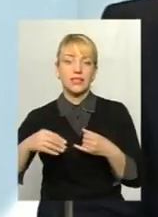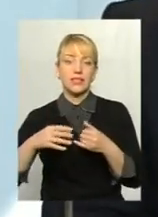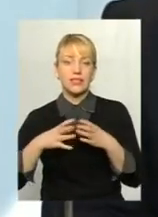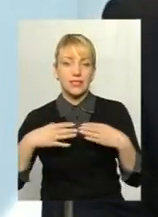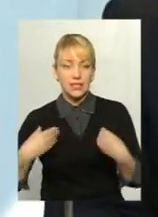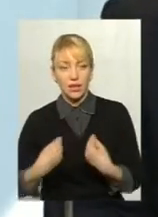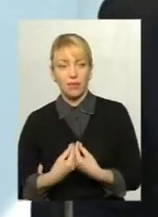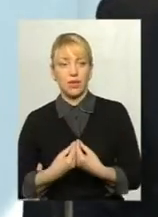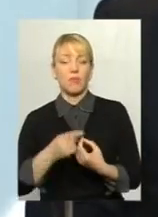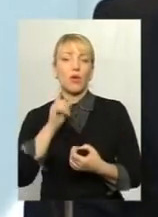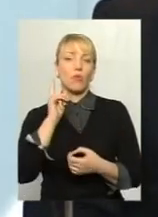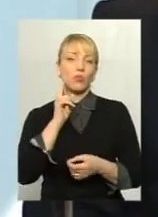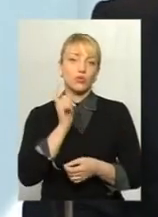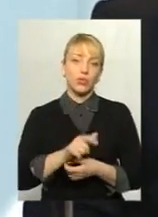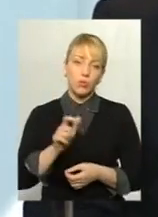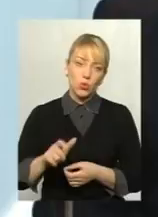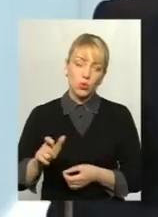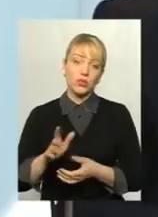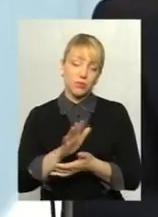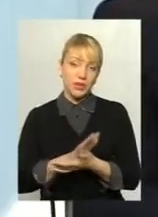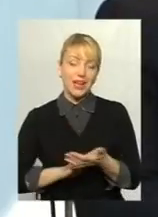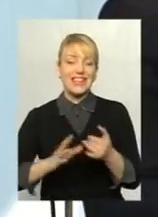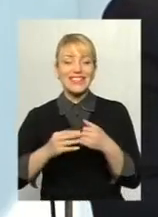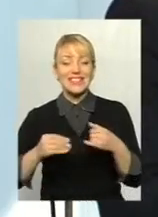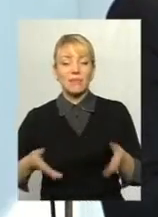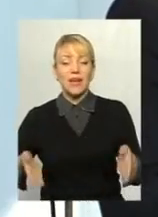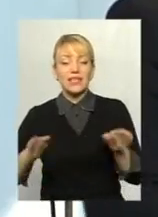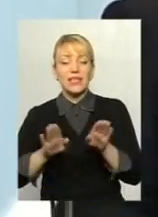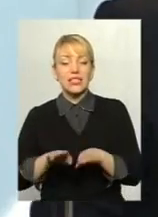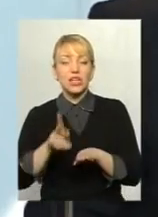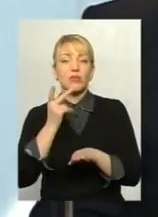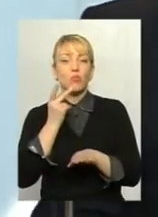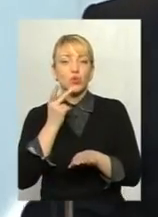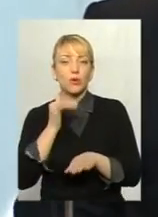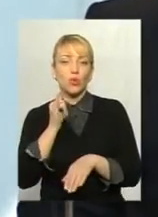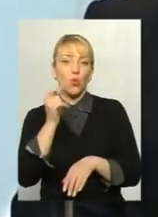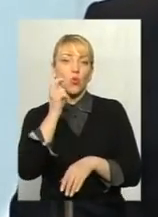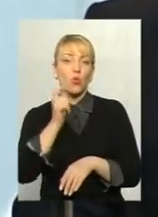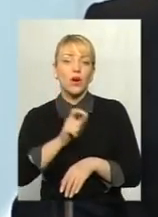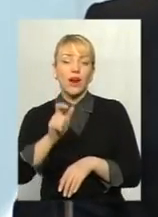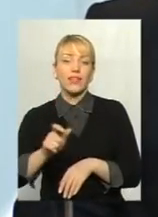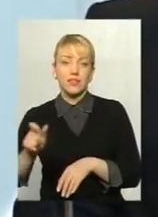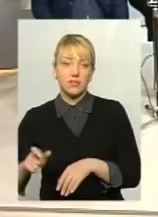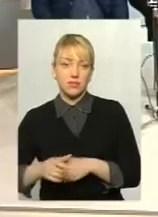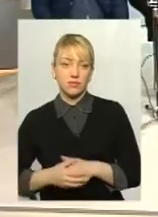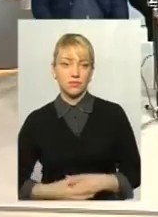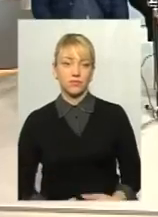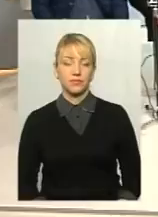людям далі, і земля залишається постійно в українців. Я додаю. Будь ласка.